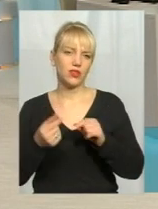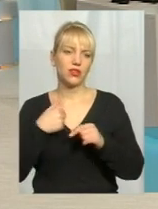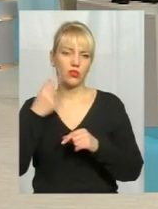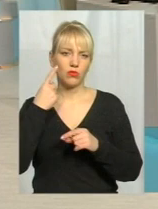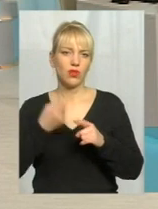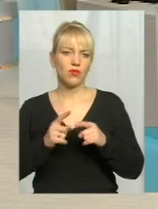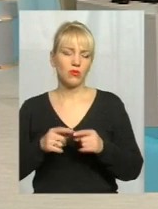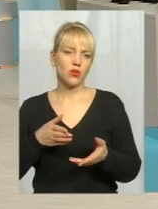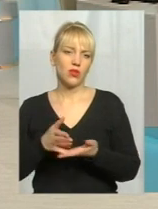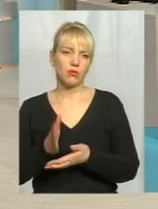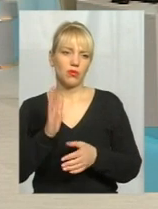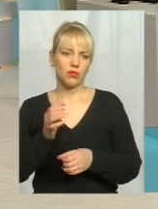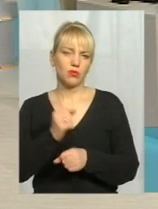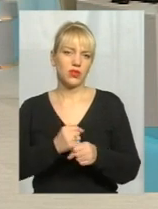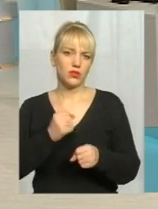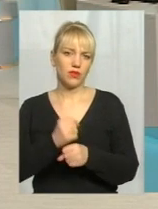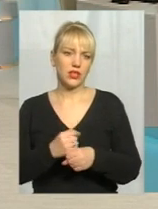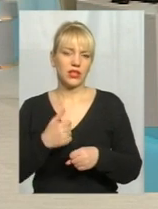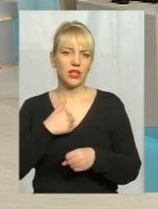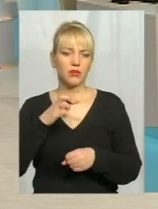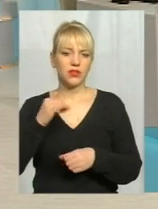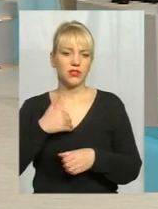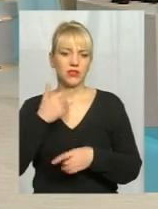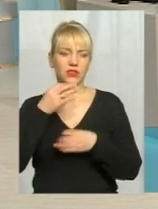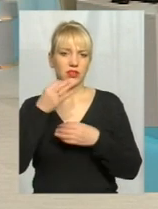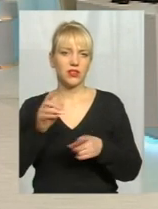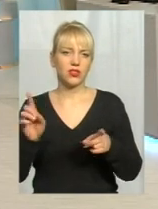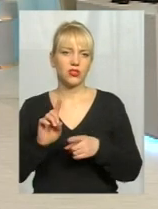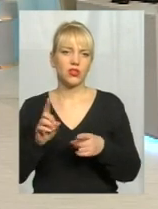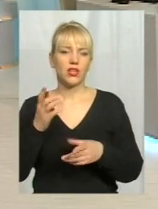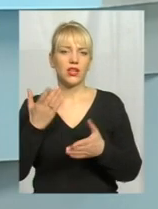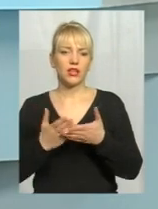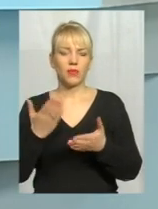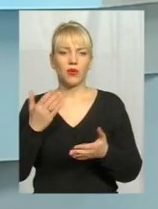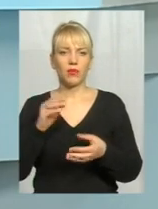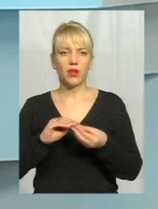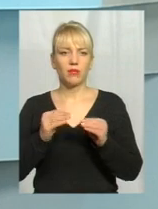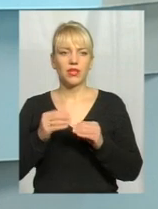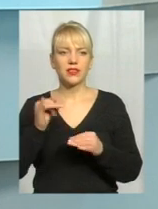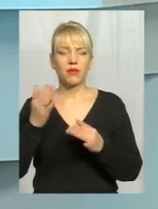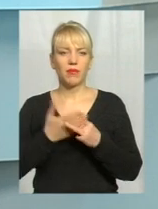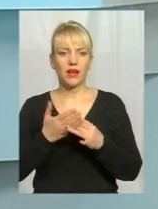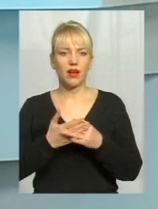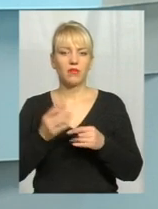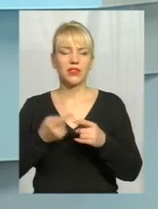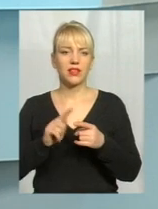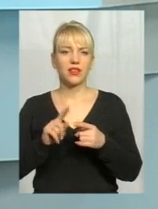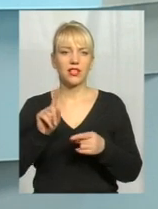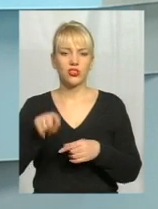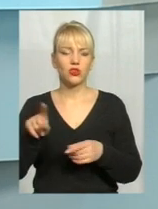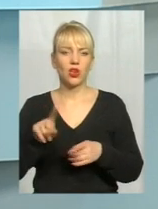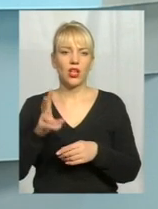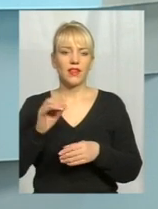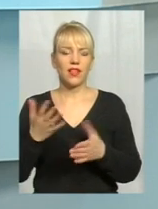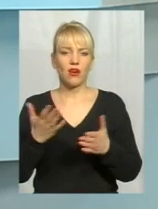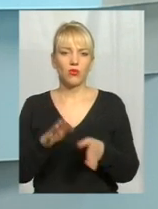цьому напрямку будуть працювати. Я би хотів сказати, що в тому, якщо є проблеми з пільгами, це те, що на якомусь рівні